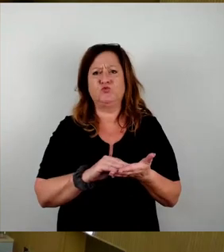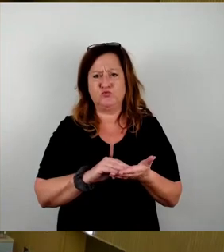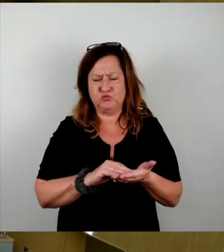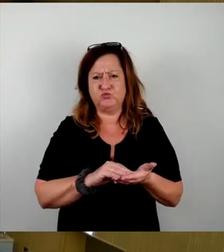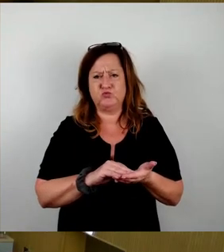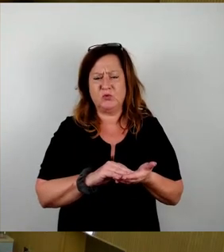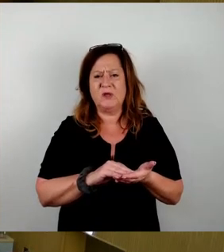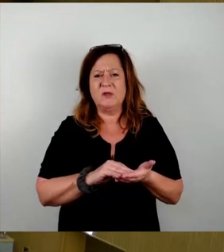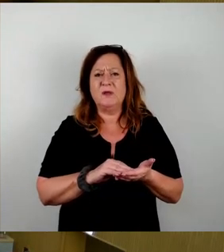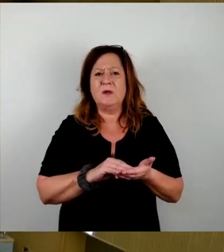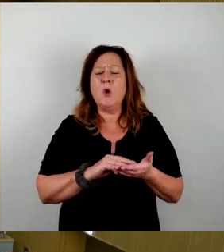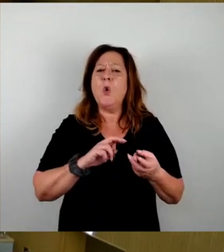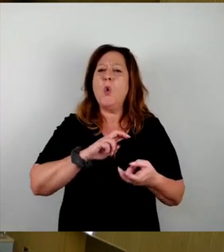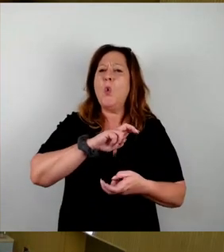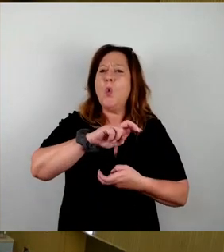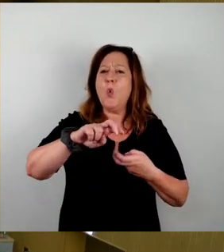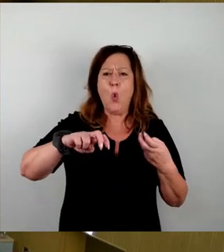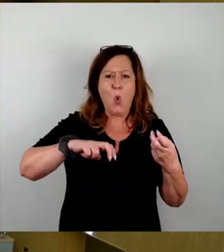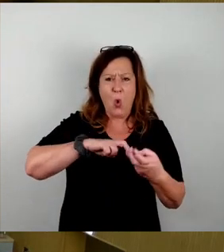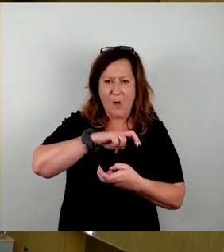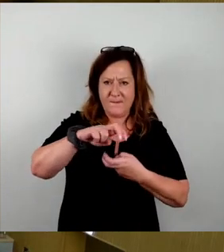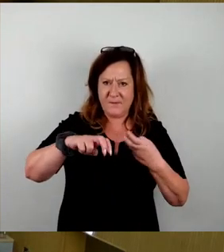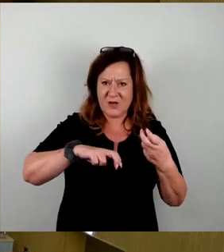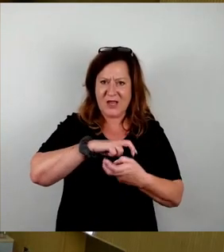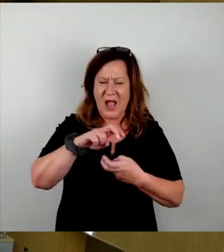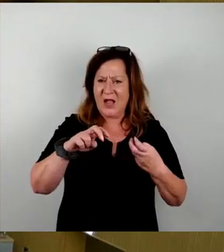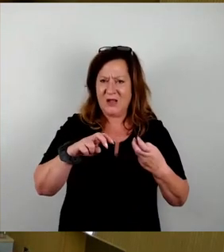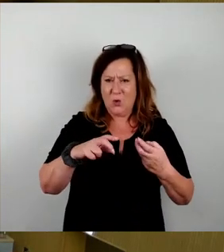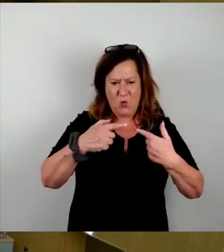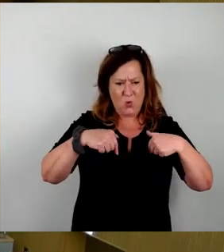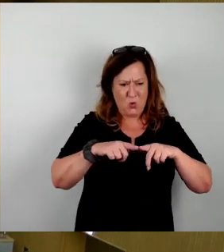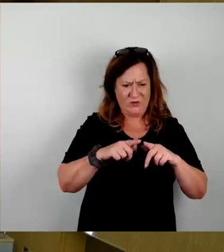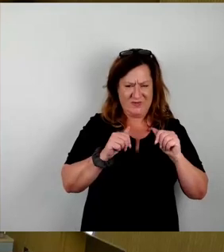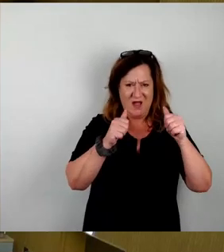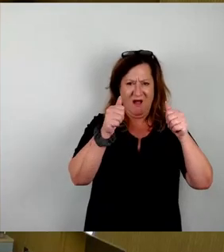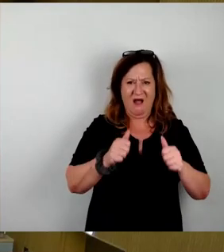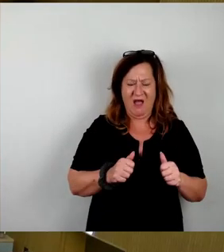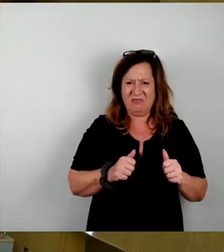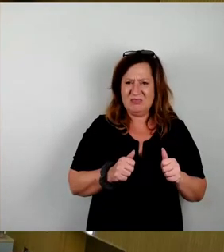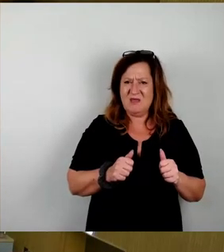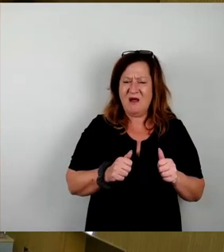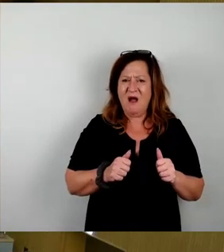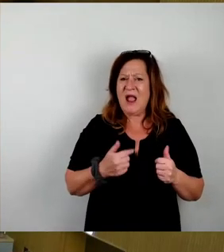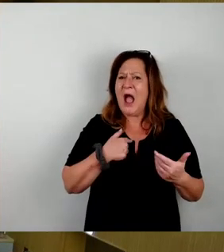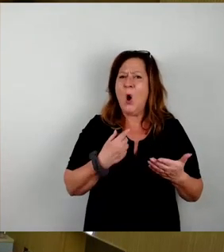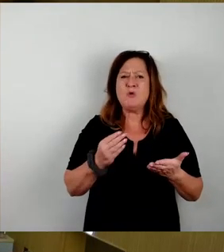Der Umgang ist bemerkenswert mit unserem Antrag zur aktuellen Stunde. Die Äußerungen sind sehr bemerkenswert,